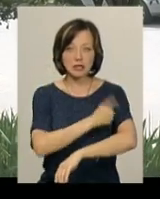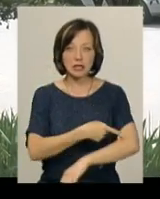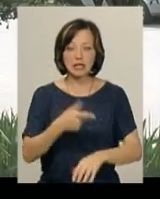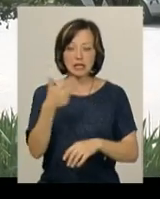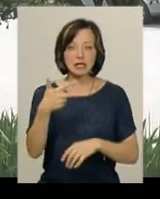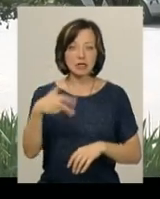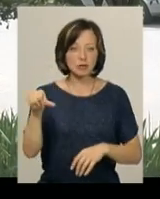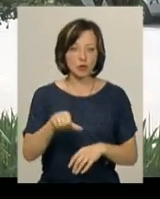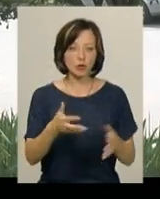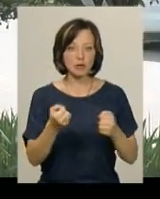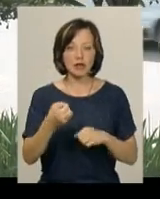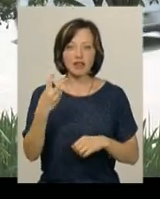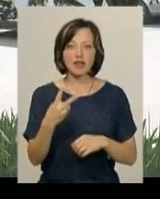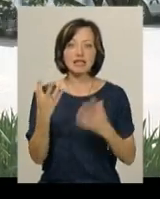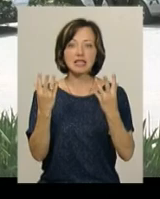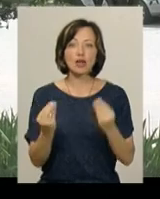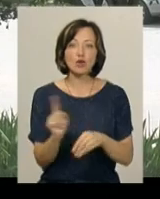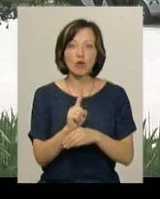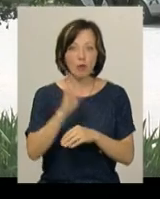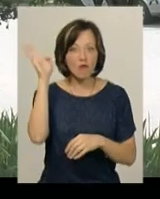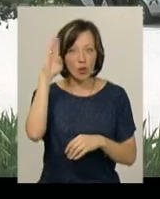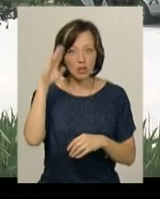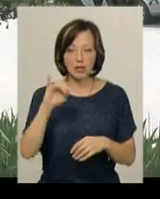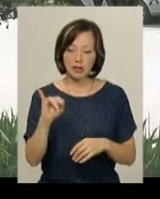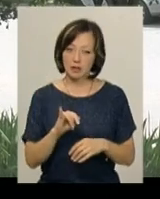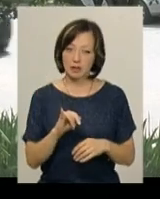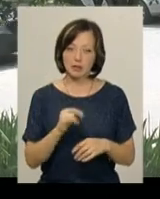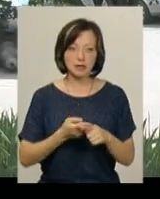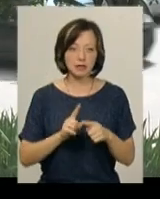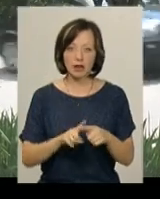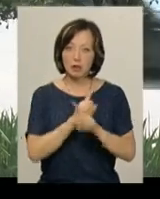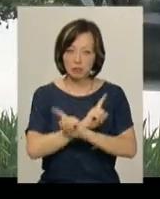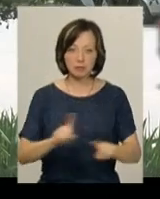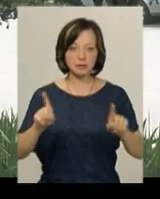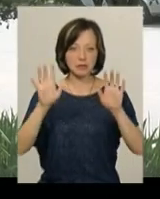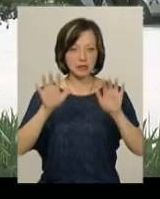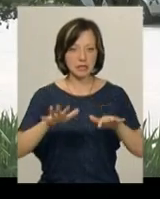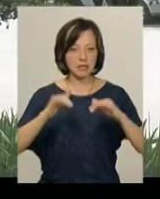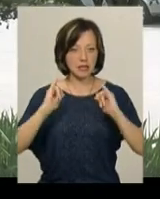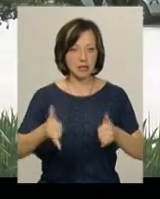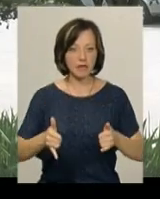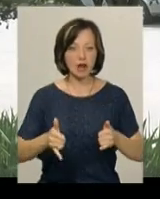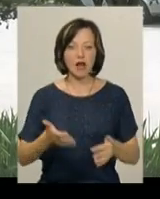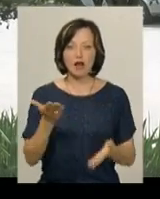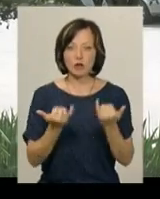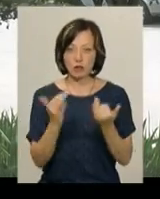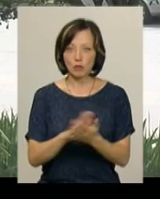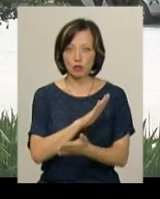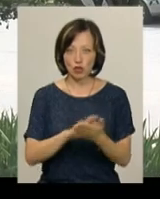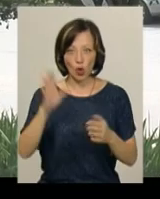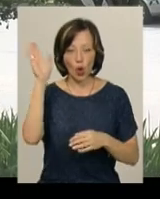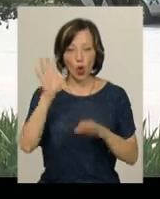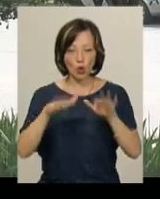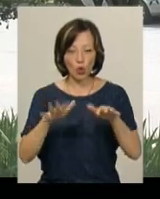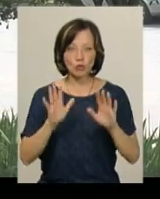години отримуємо там 20-денну норму води. І то є аномальна злива. Тому, якщо ми зараз прочистимо і дощ